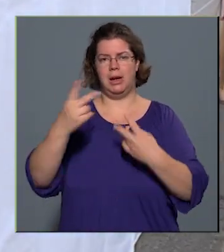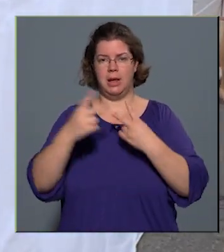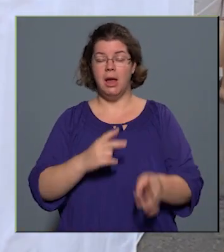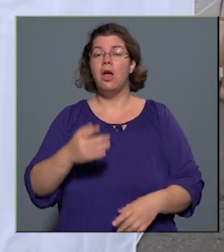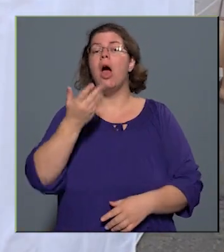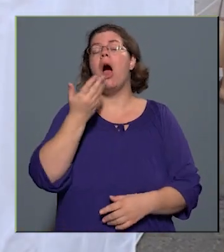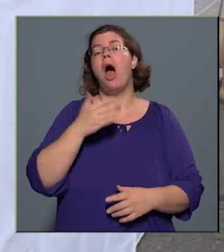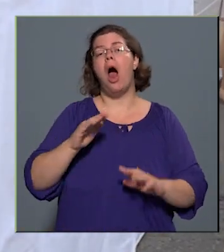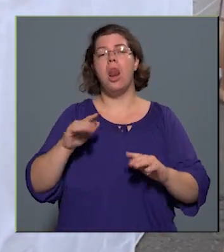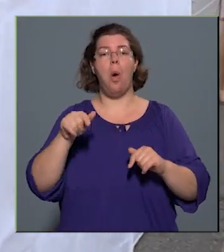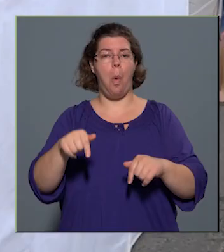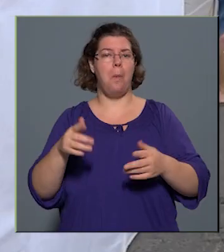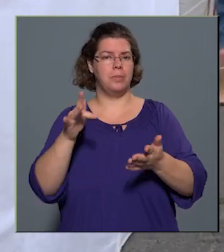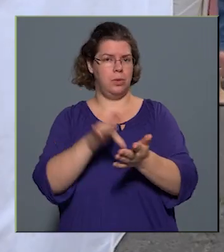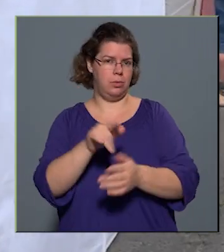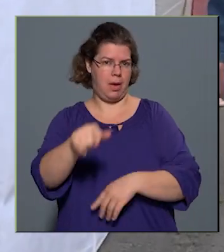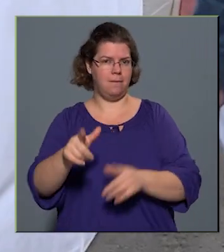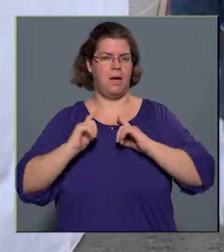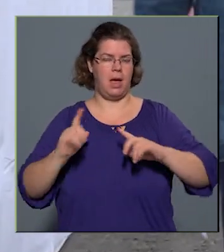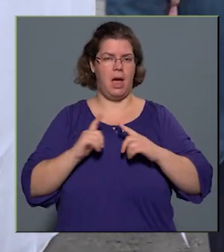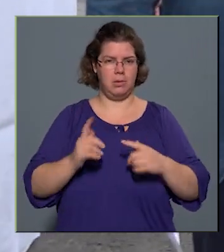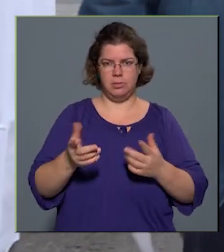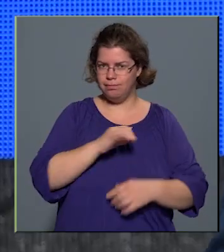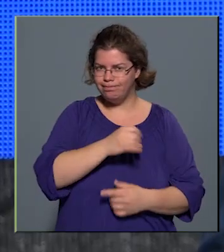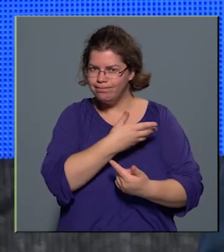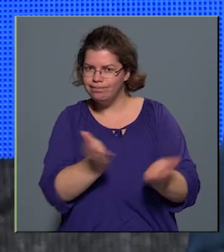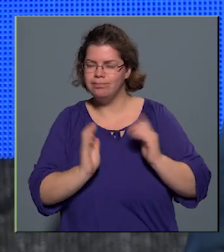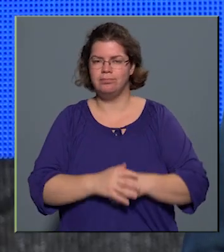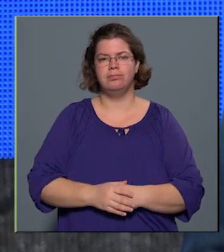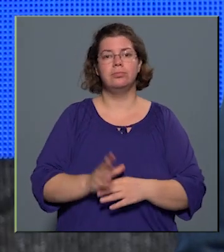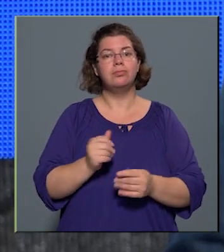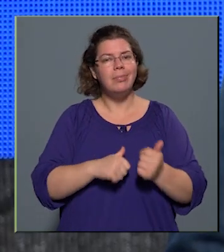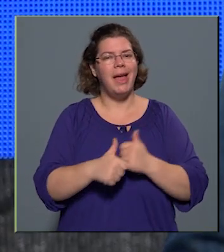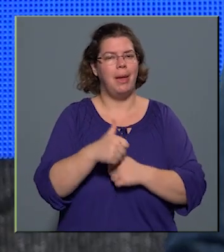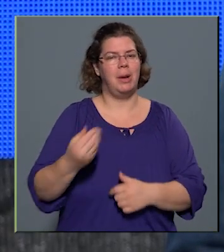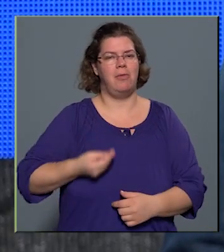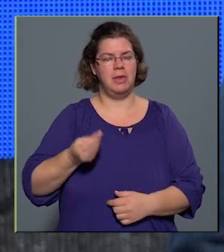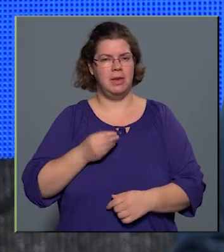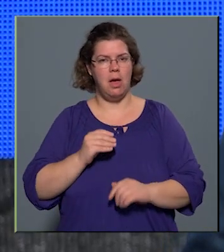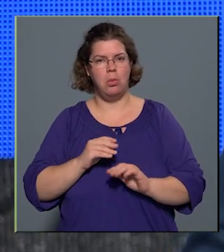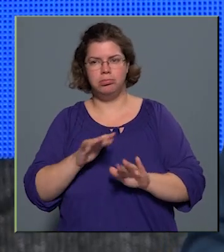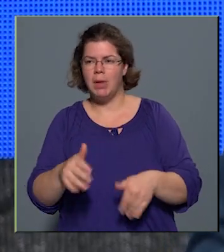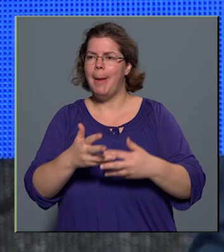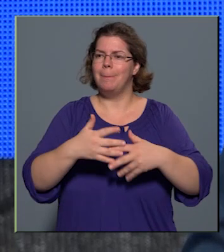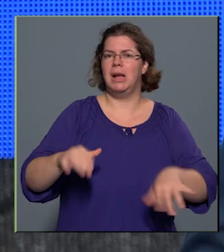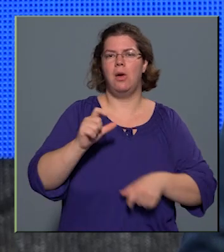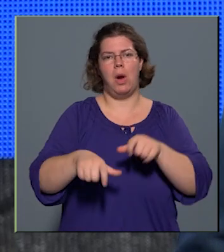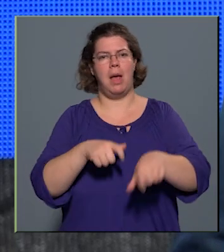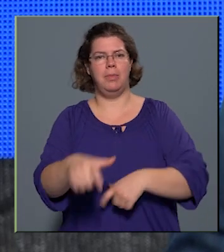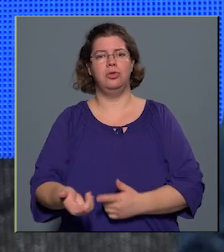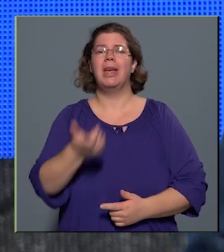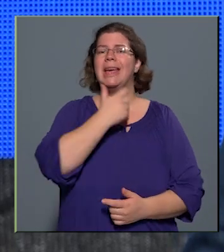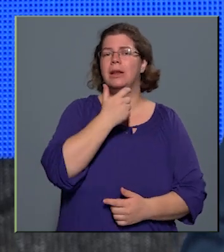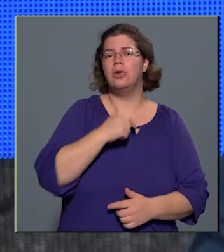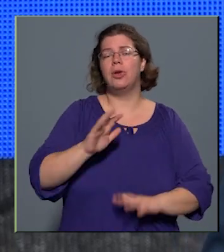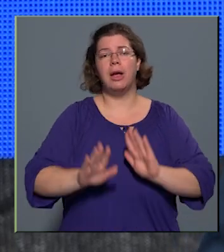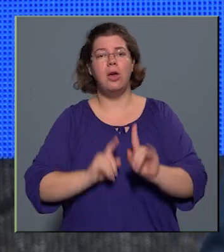halom közben várta az érdeklődőket. Számos olyan mozgalom indult, ami a prevenciót támogatja. Millió lépés az iskoládért, idősek gyaloglóklubjait